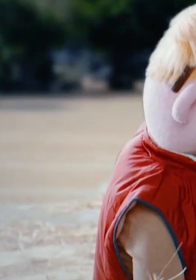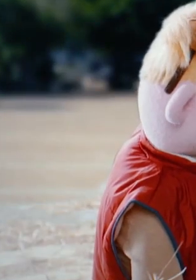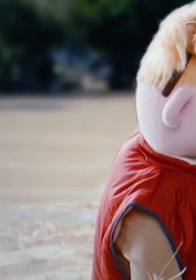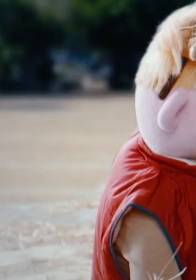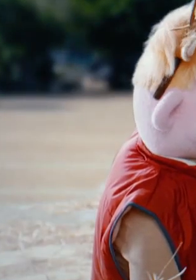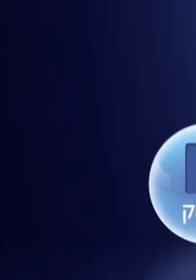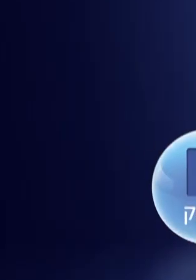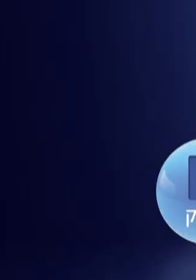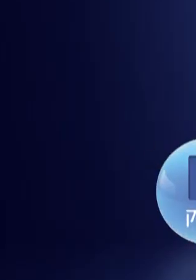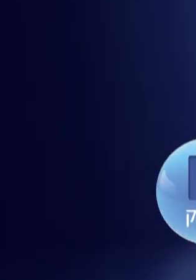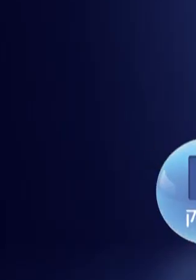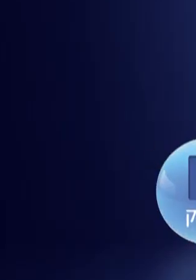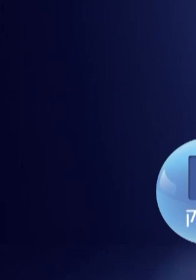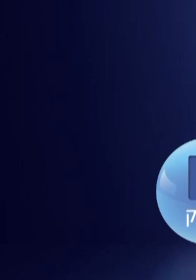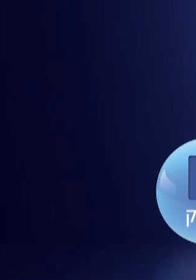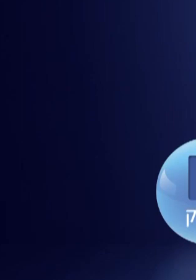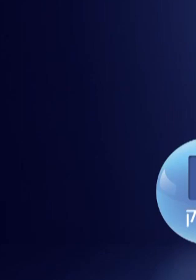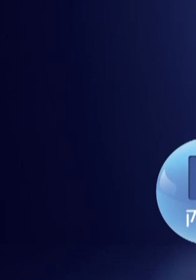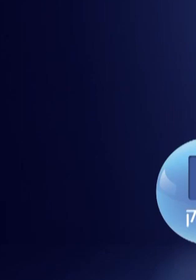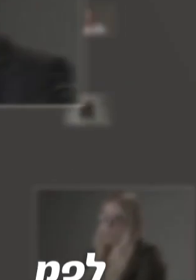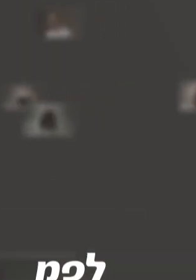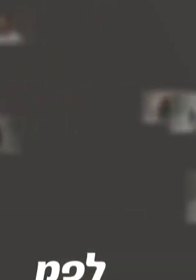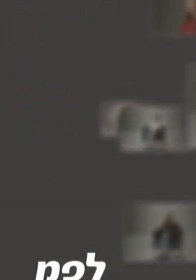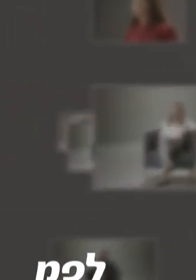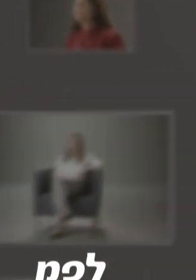שיכול אוף ברוח חזקה, כדי שיהיה לנו חורף בטוח ונעים.